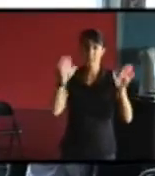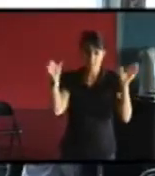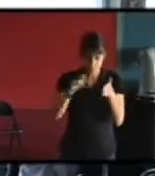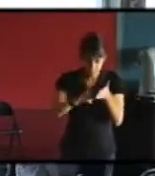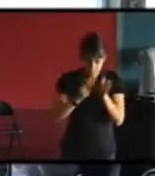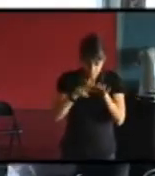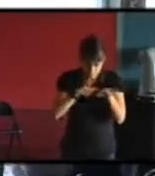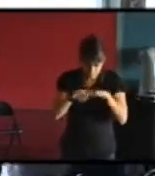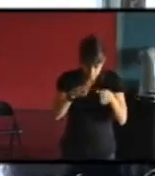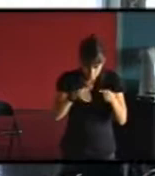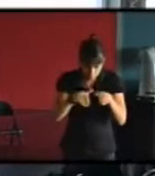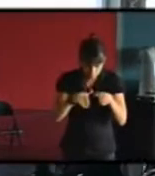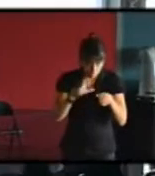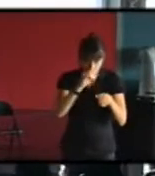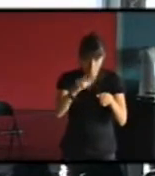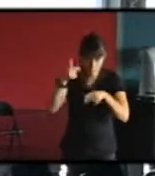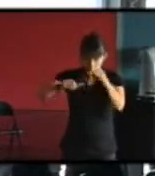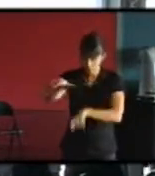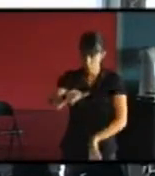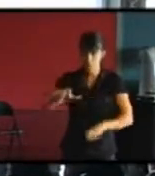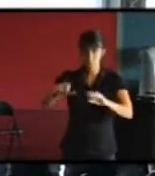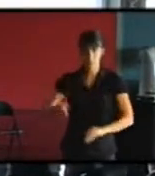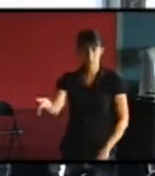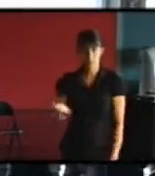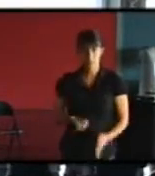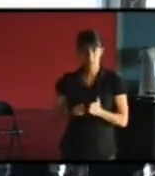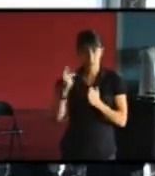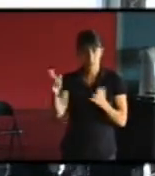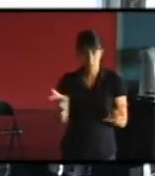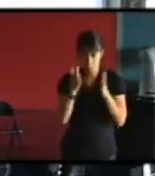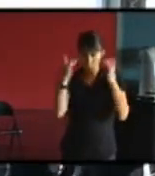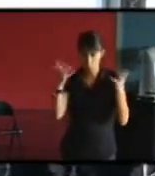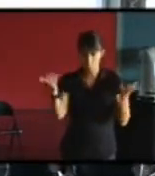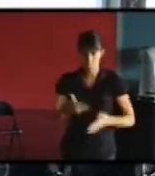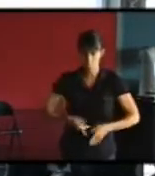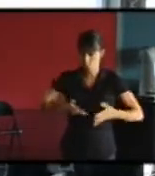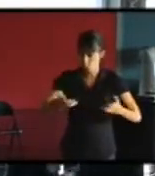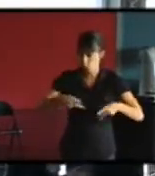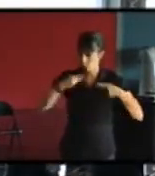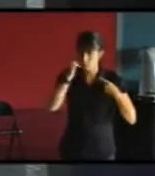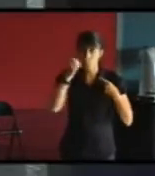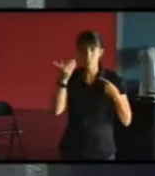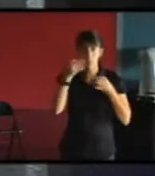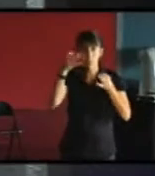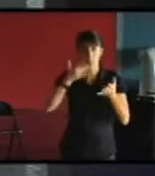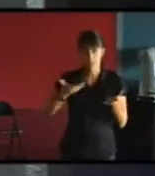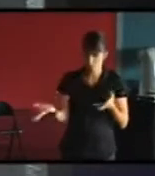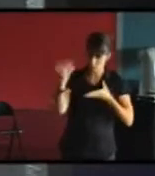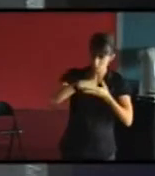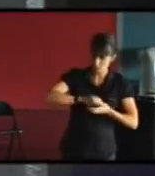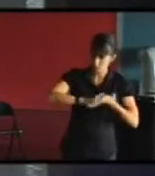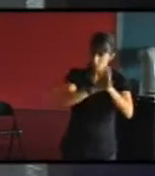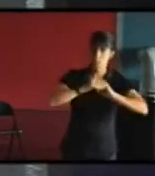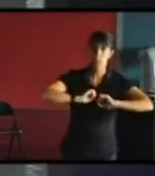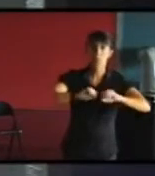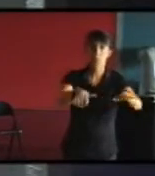il y une question quelle est mon identité où est-ce que je vais qu'est-ce que je veux faire et donc ça implique de regarder quel est mon potentiel